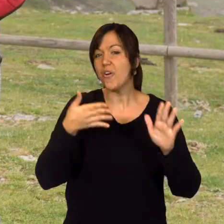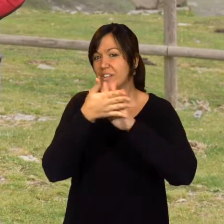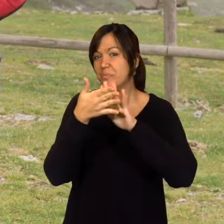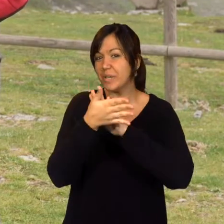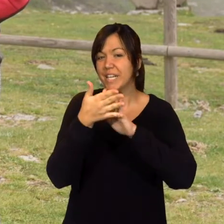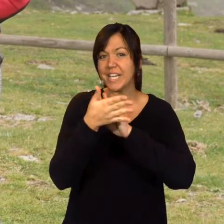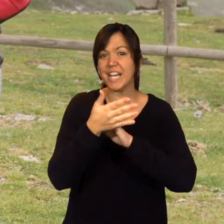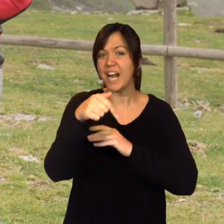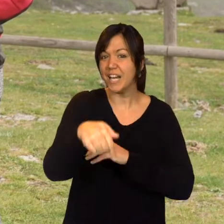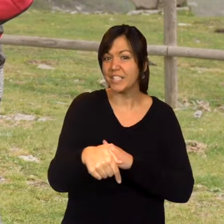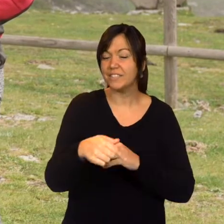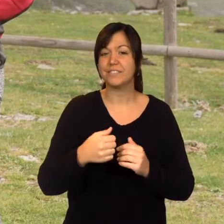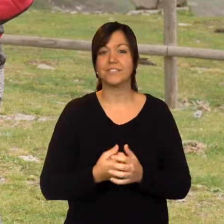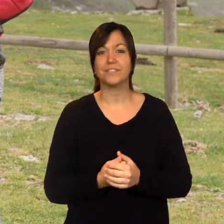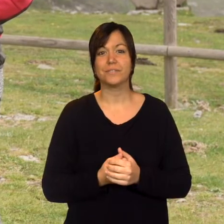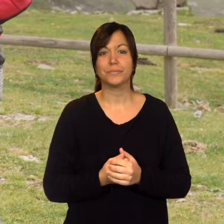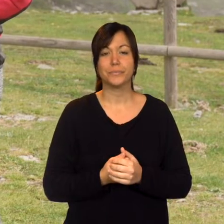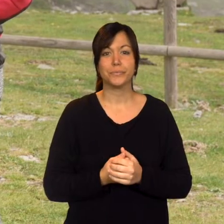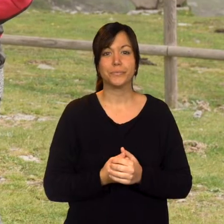Ara està explicant que estem aquí.